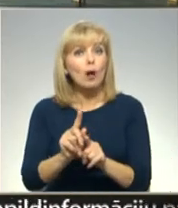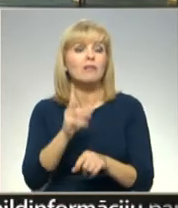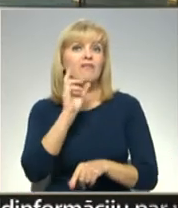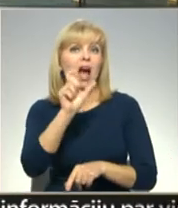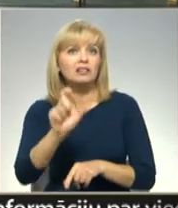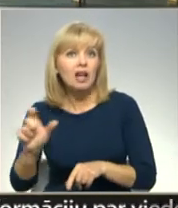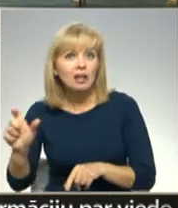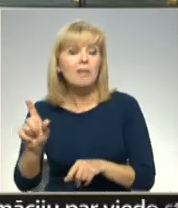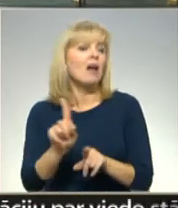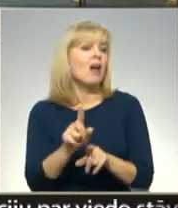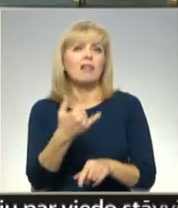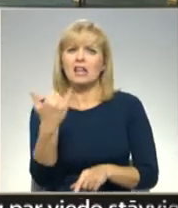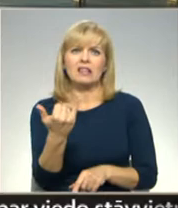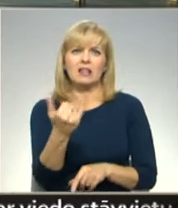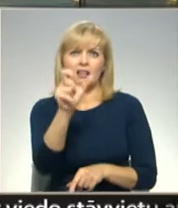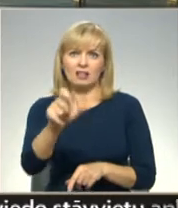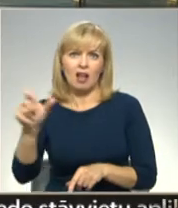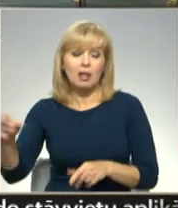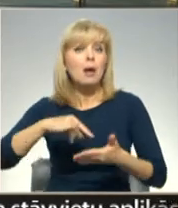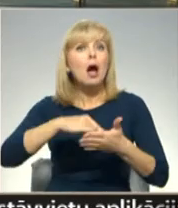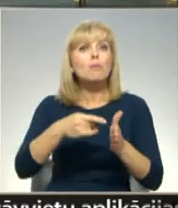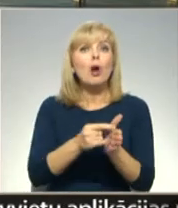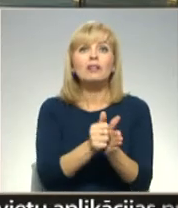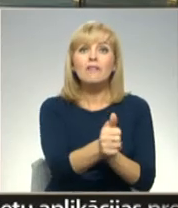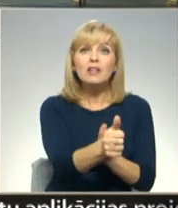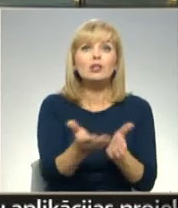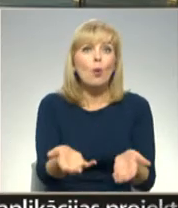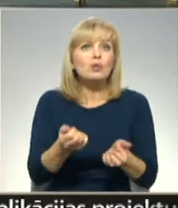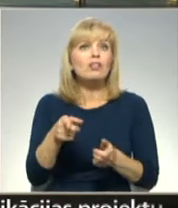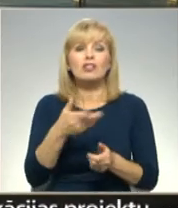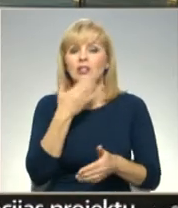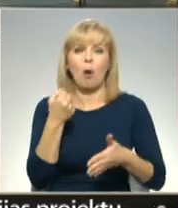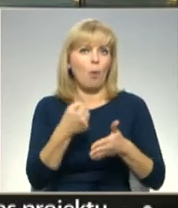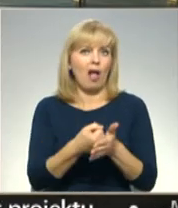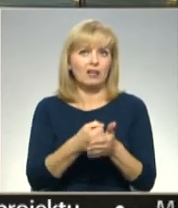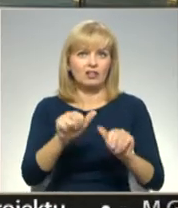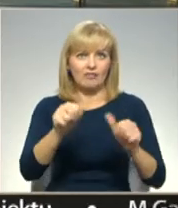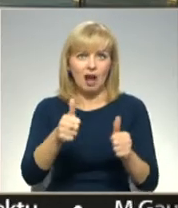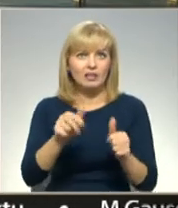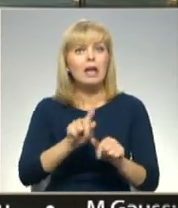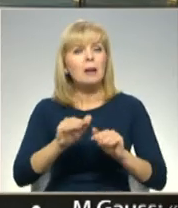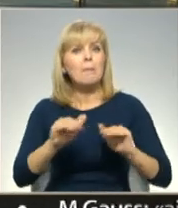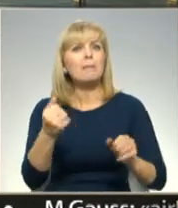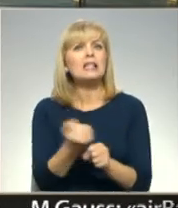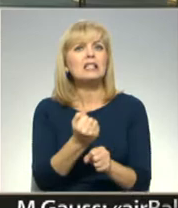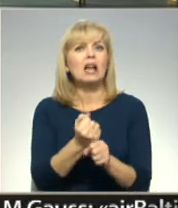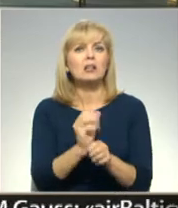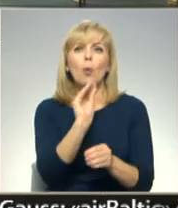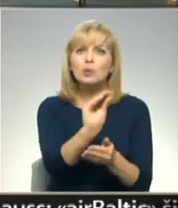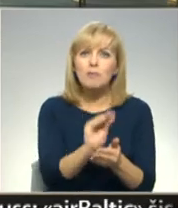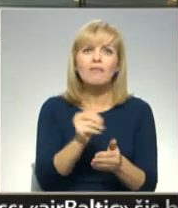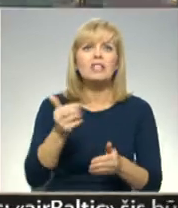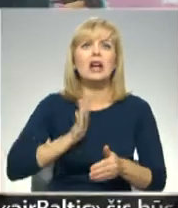pamatīgi izstrādāts uzmetums, kuram viņi gaida daudz konstruktīvu ieteikumu un kritikas. Turpim, kolēģi Līvaru Karlsona.